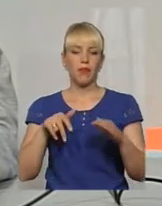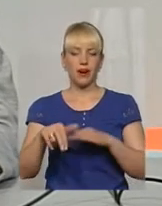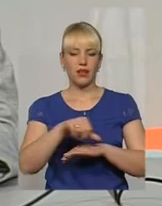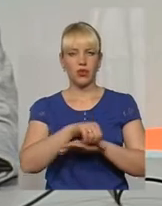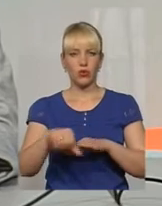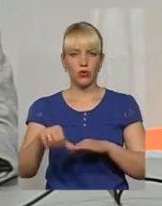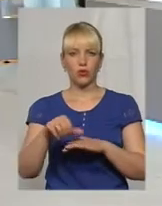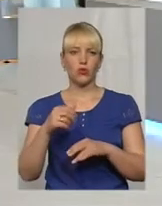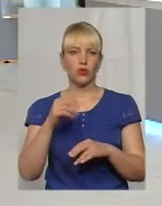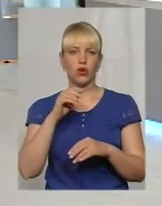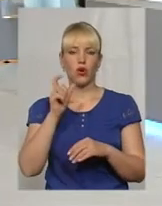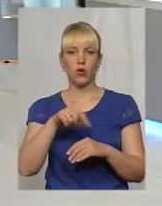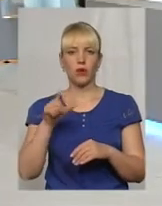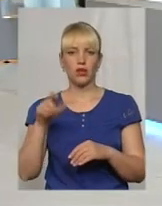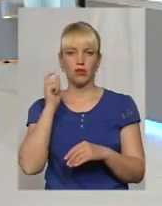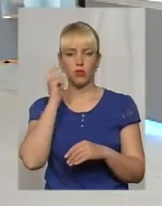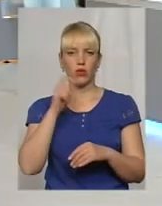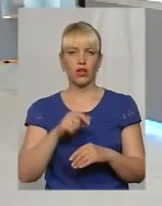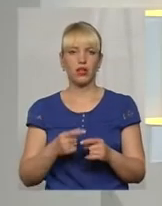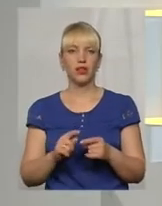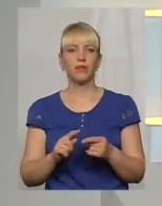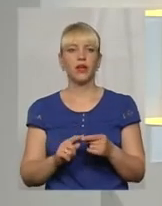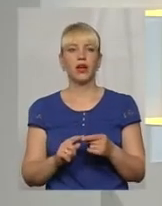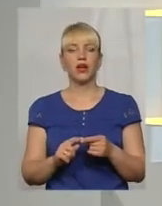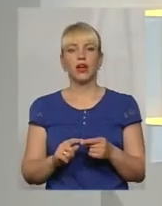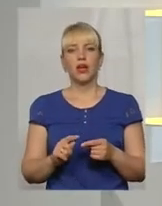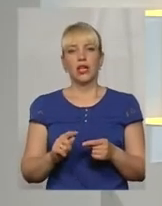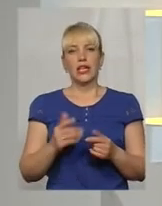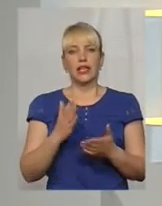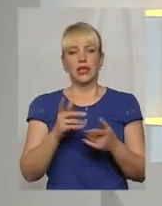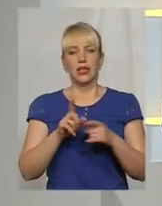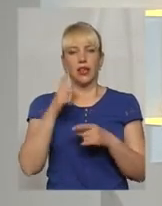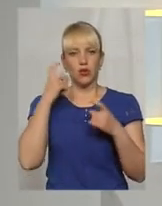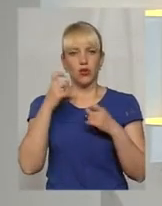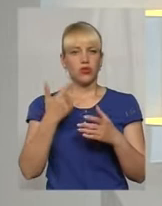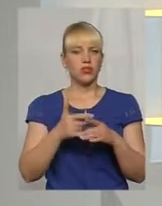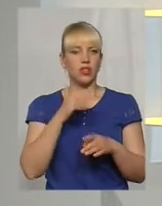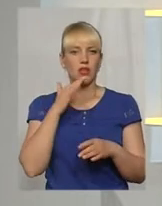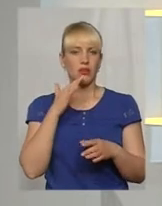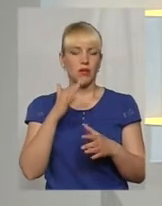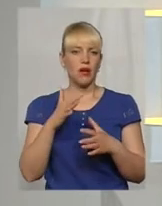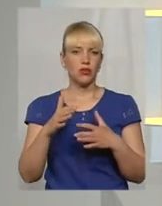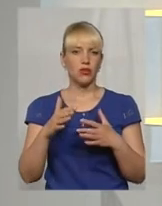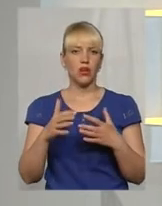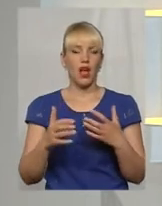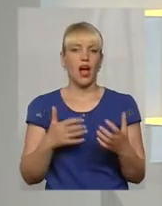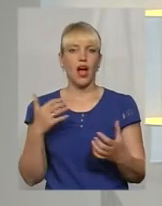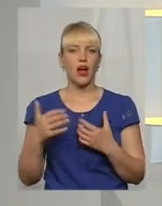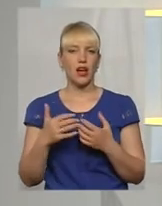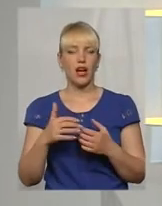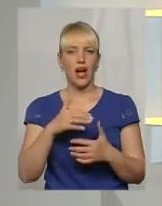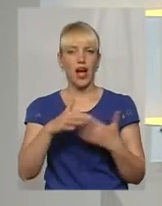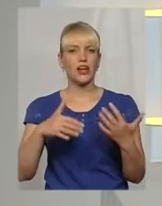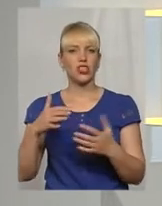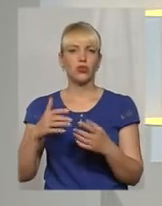громадянами України. Пані Лілія, ще не дійшла така інформація, що зараз просто ажіотаж. Як на кордонах люди виїжджають